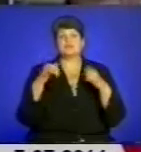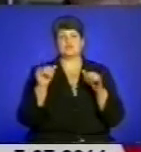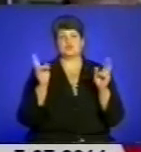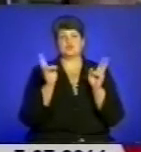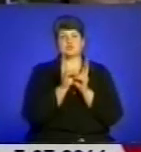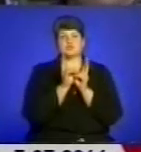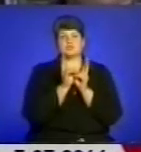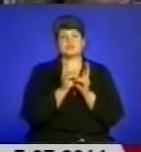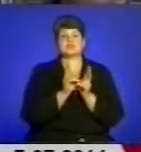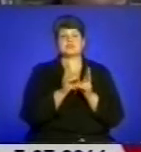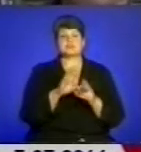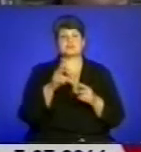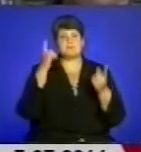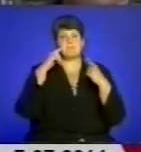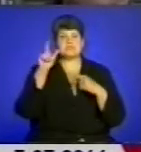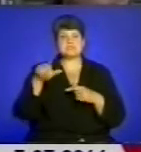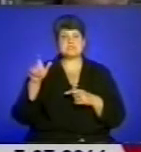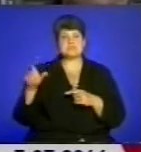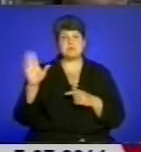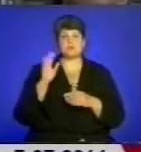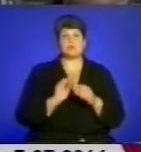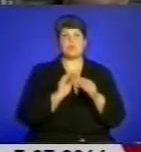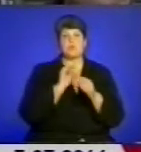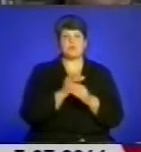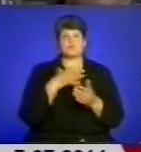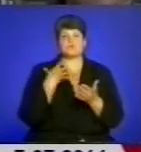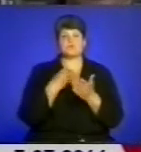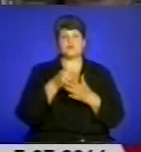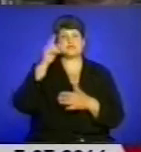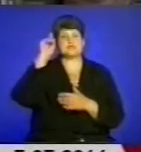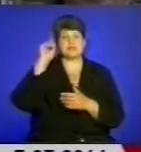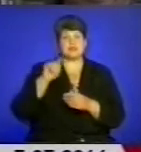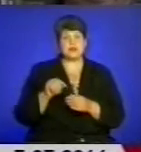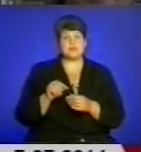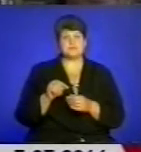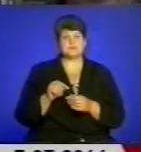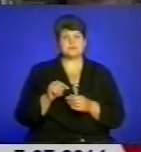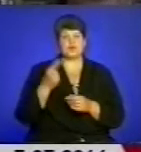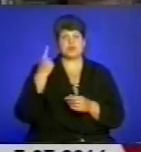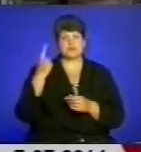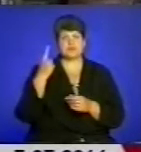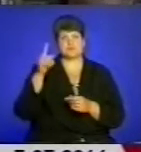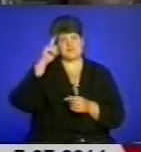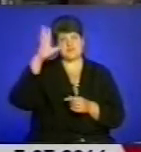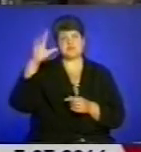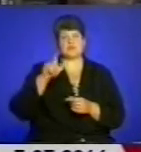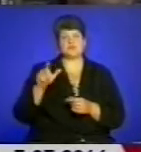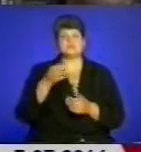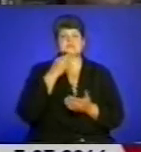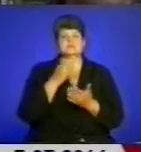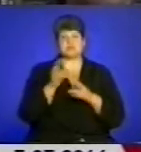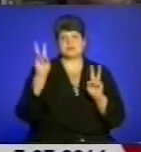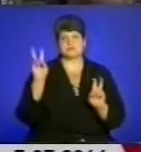митцем, і ми будемо поповнювати свої знання. Одна видатна людина сказала саме так, що